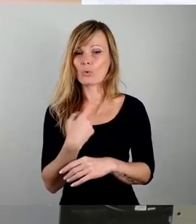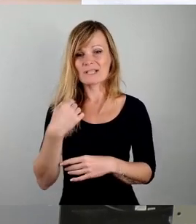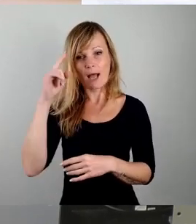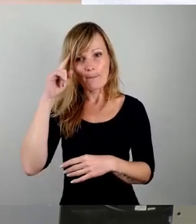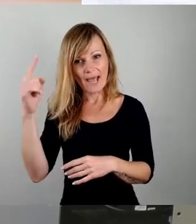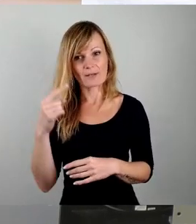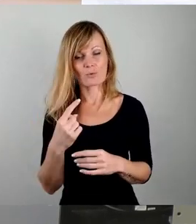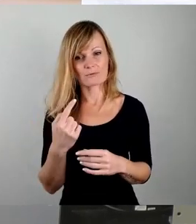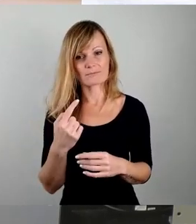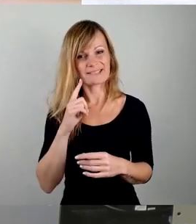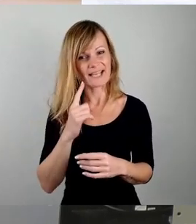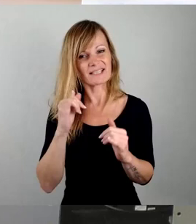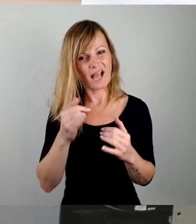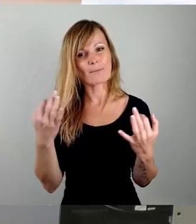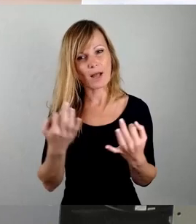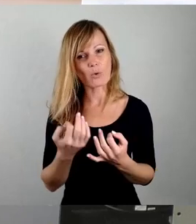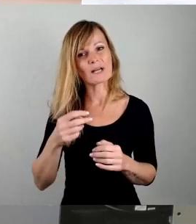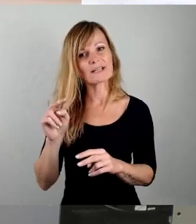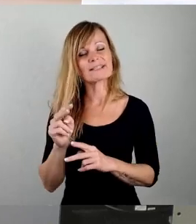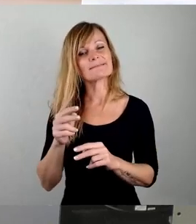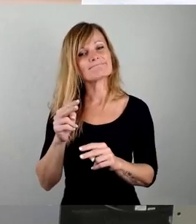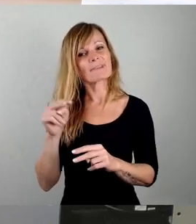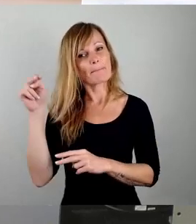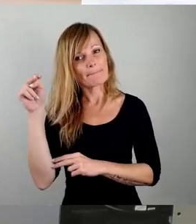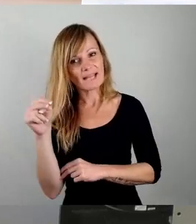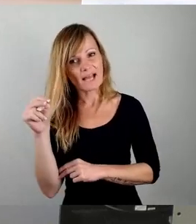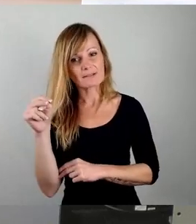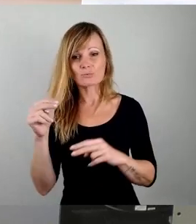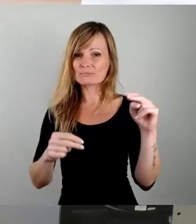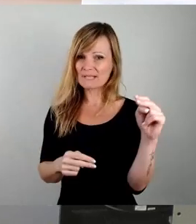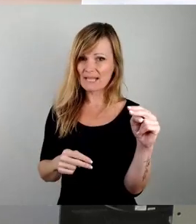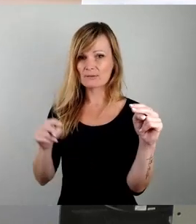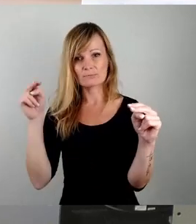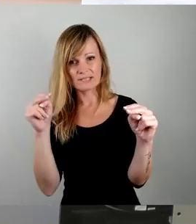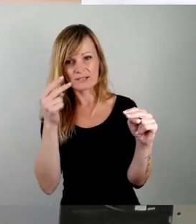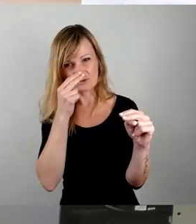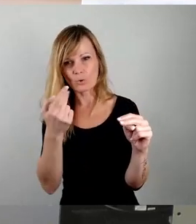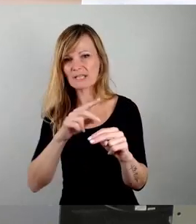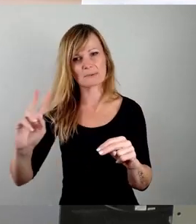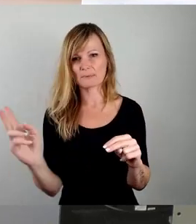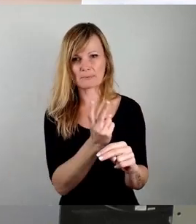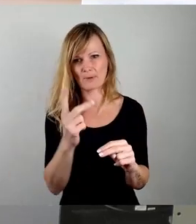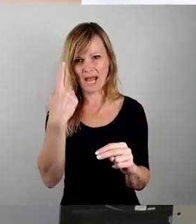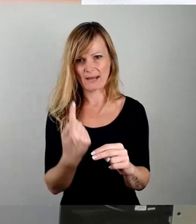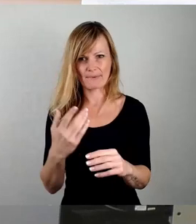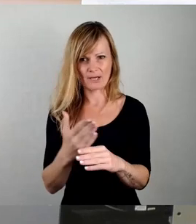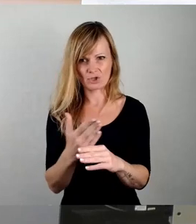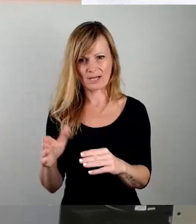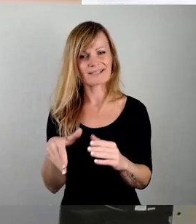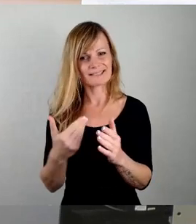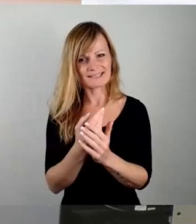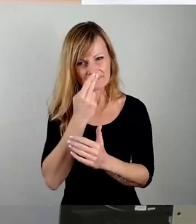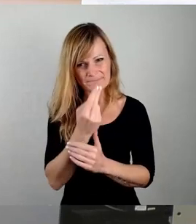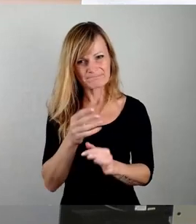auch eine differenzierte Betrachtung und eine differenzierte Verwendung. Aus diesem Grund